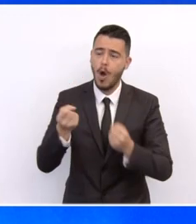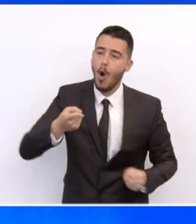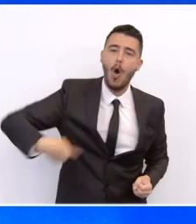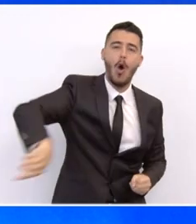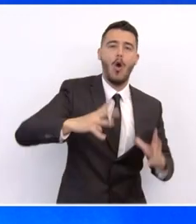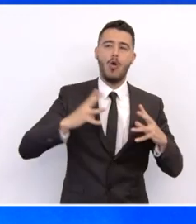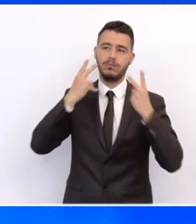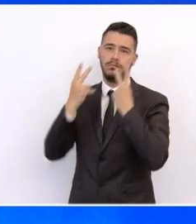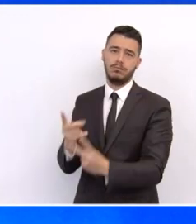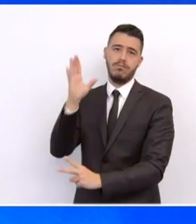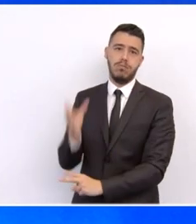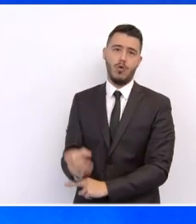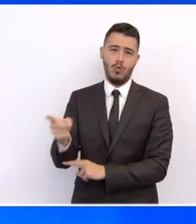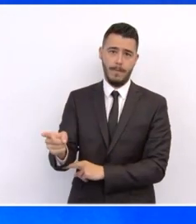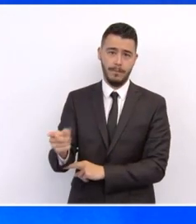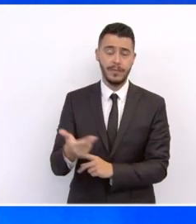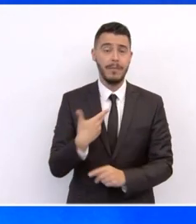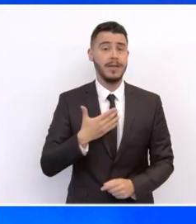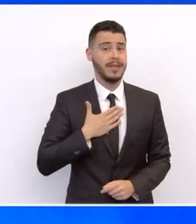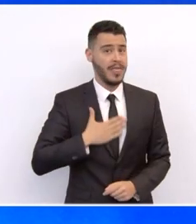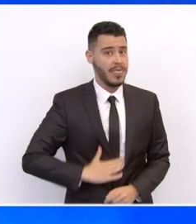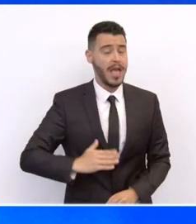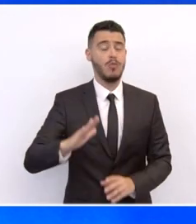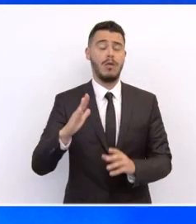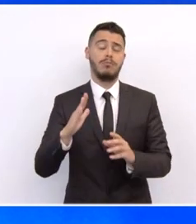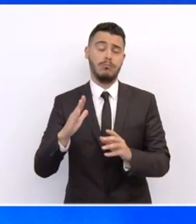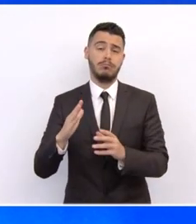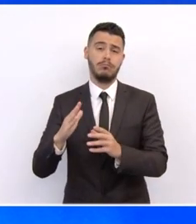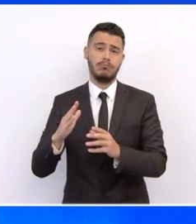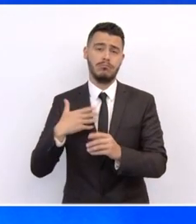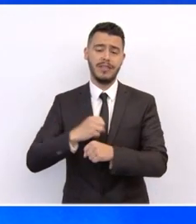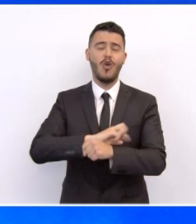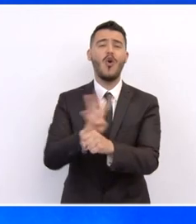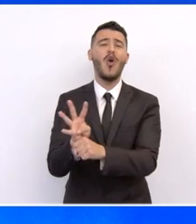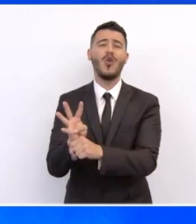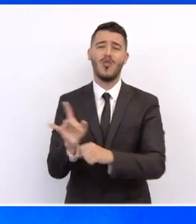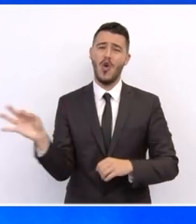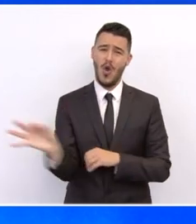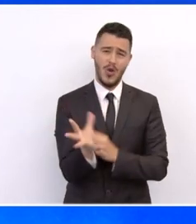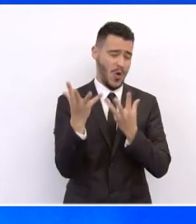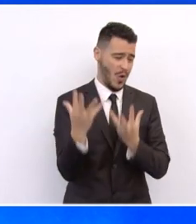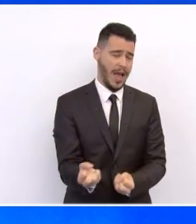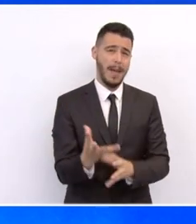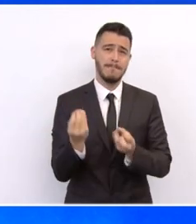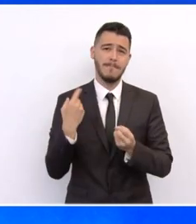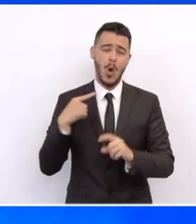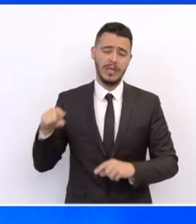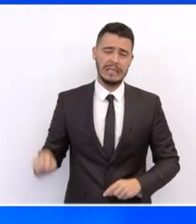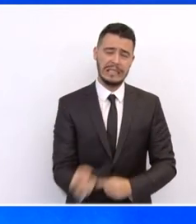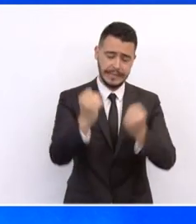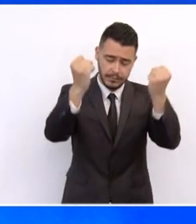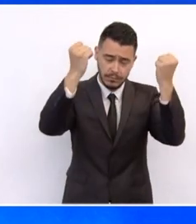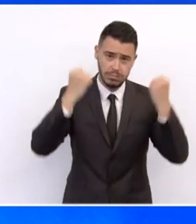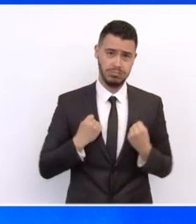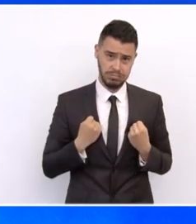ευκαιρία. Όχι απλώς να θεραπεύσουμε τις οικονομικές πληγές που προκαλεί και αφήνει πίσω της η πανδημία, αλλά να καλύψουμε το χαμένο έδαφος δεκαετιών,